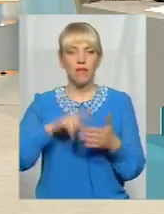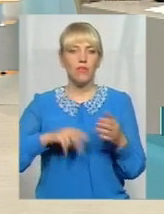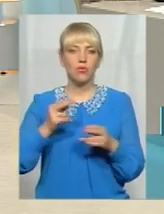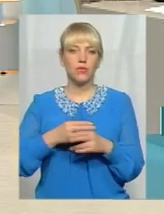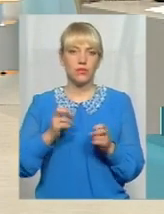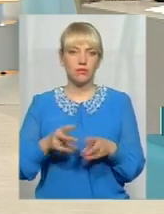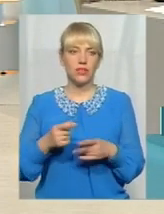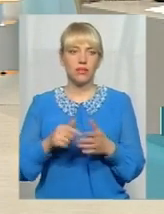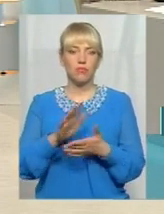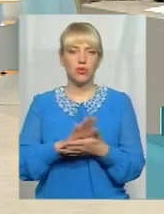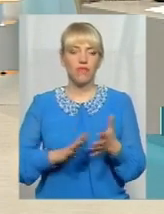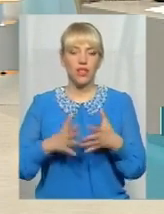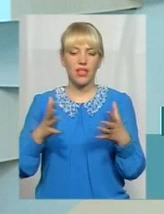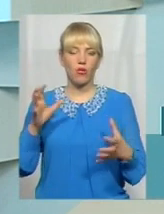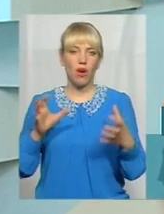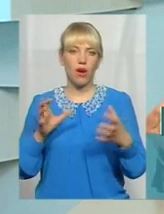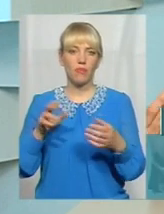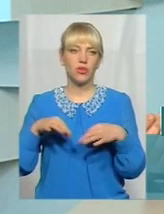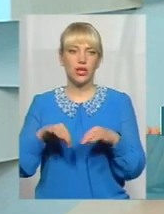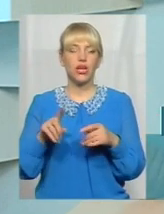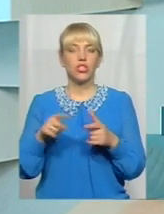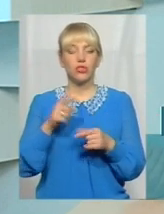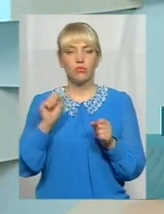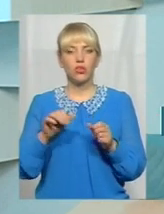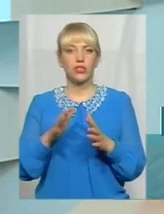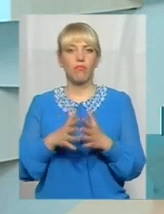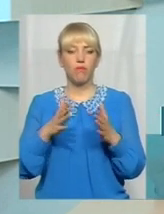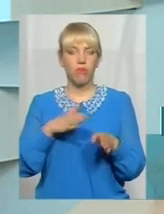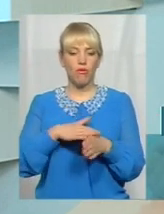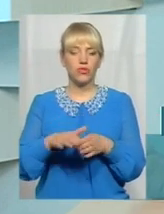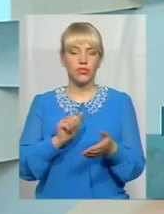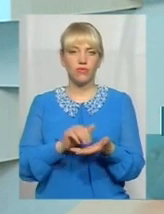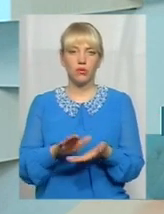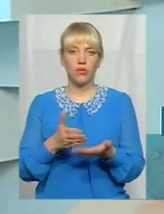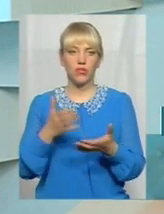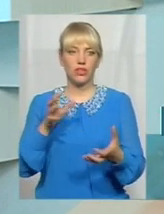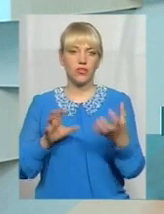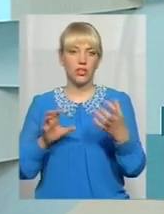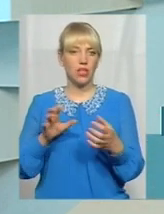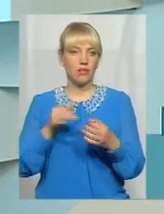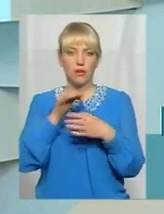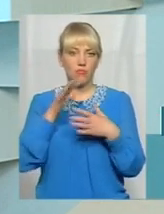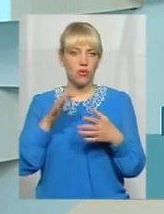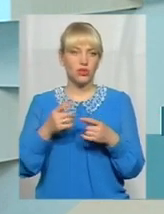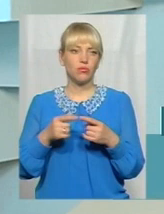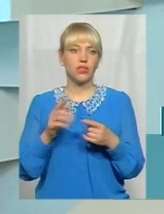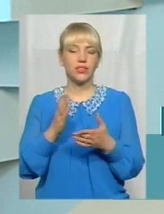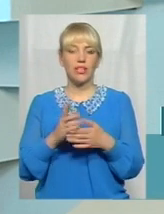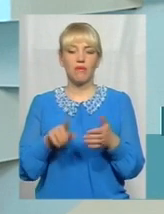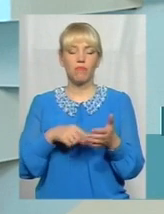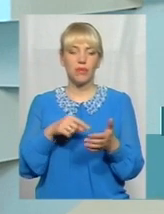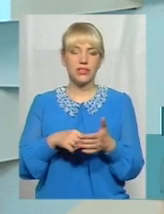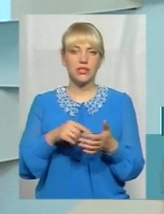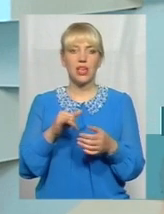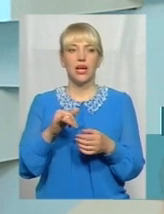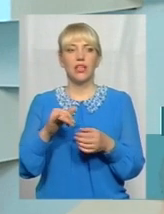великогабаритного транспорту, чи можна відмовитися повністю від великогабаритного транспорту. Не можна відмовитися, тому що є вулиці в місті, є